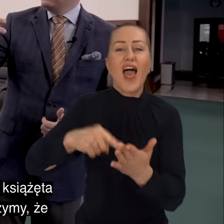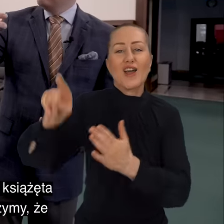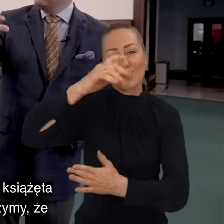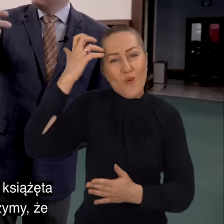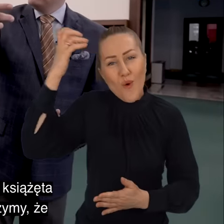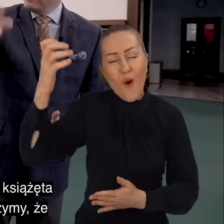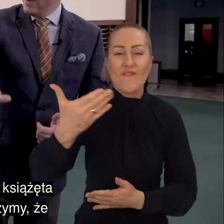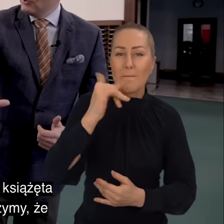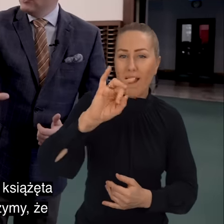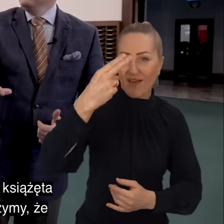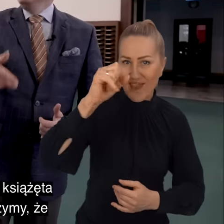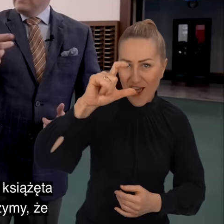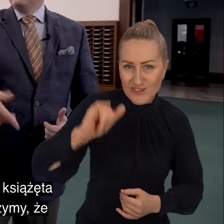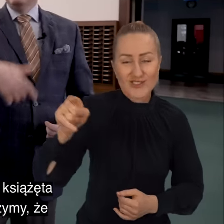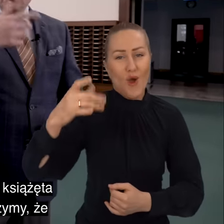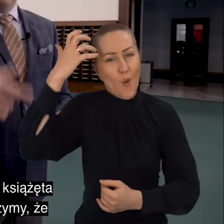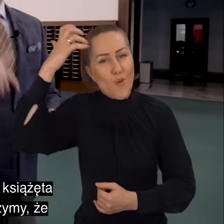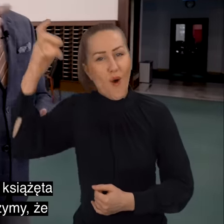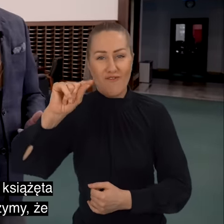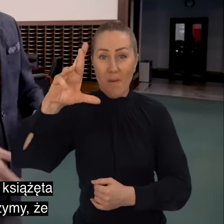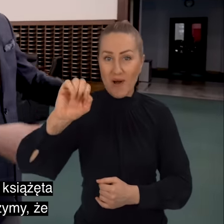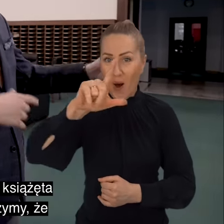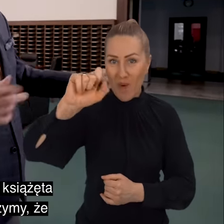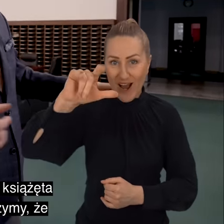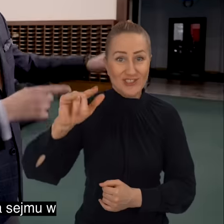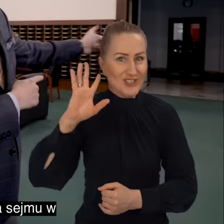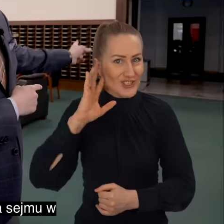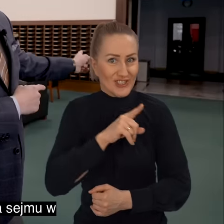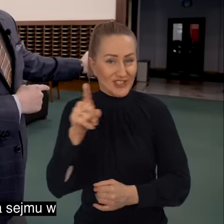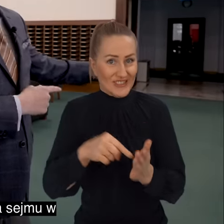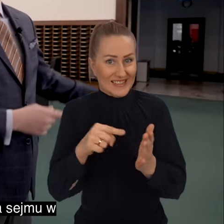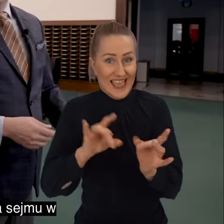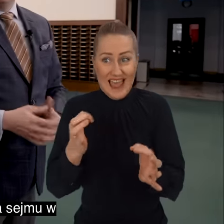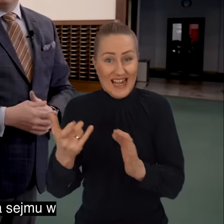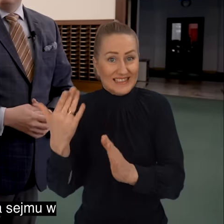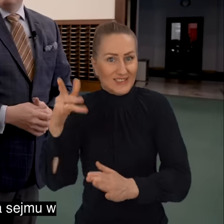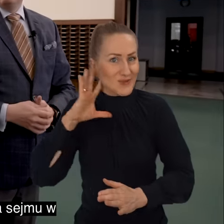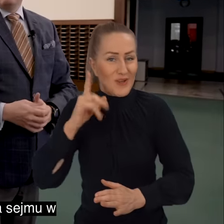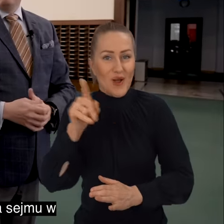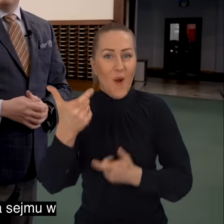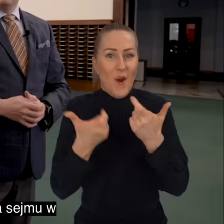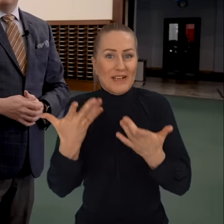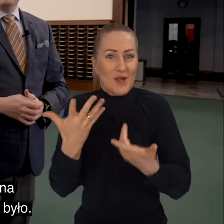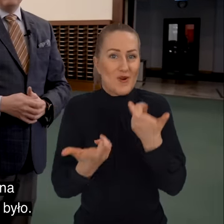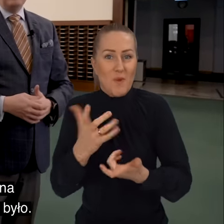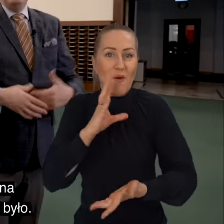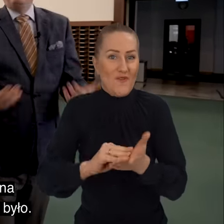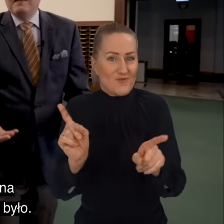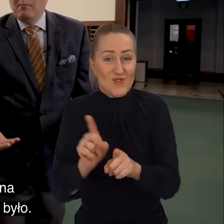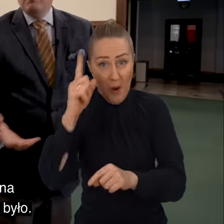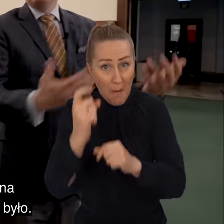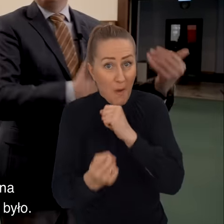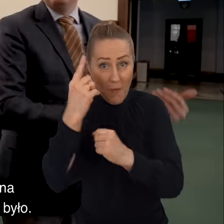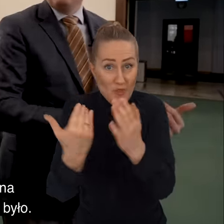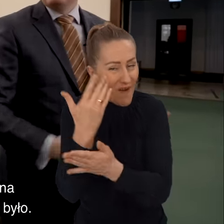księżęta, baroni, prałaci, tak, i śpiewali to, słyszymy, że teraz znowu ktoś wpadł na pomysł blokowania Sejmu w ten sposób. Ale nie